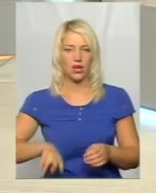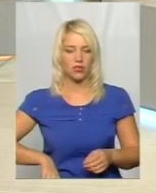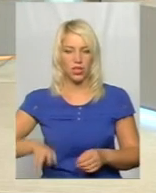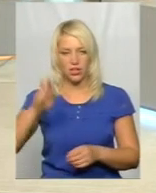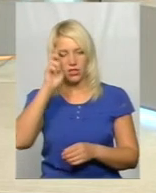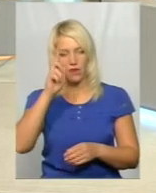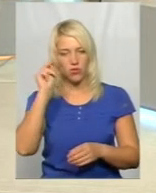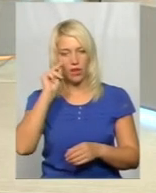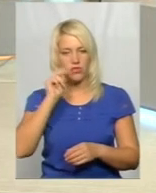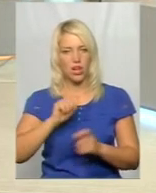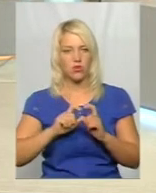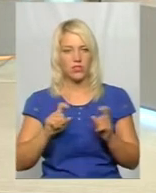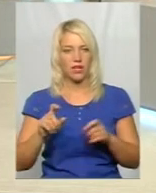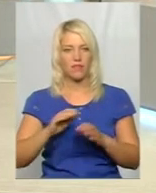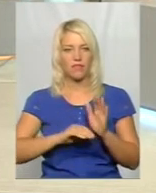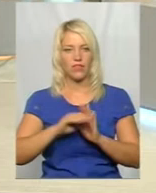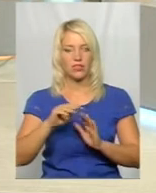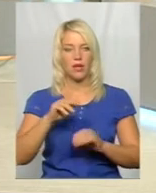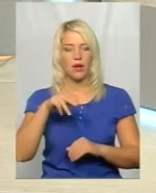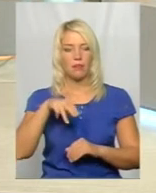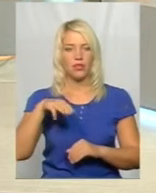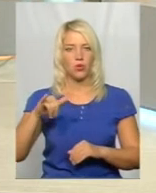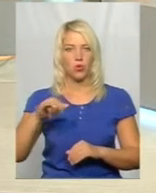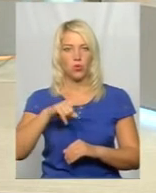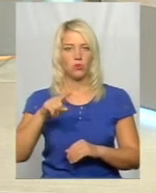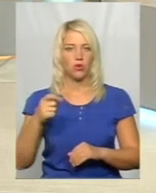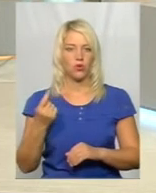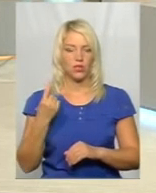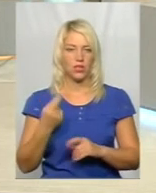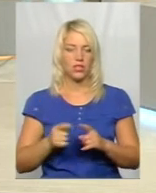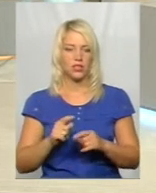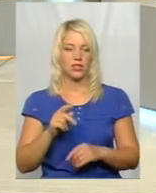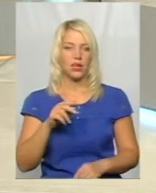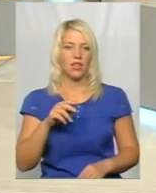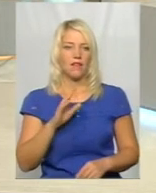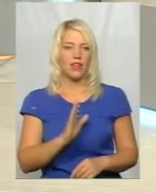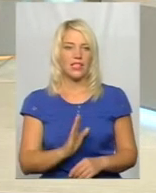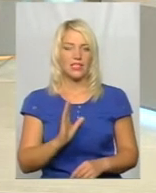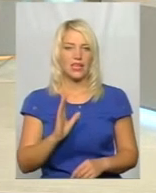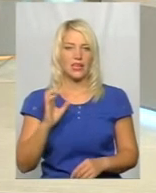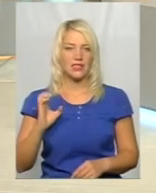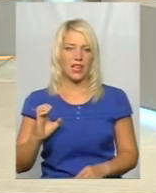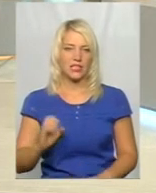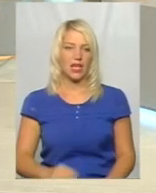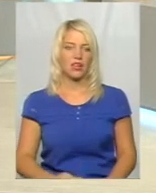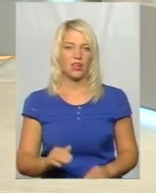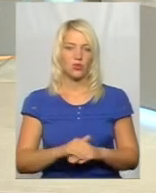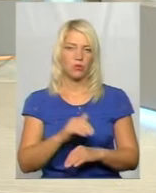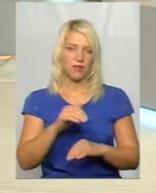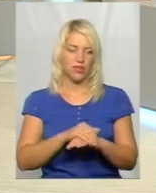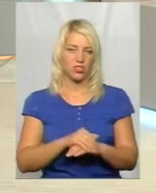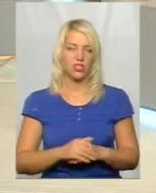Державного навчального закладу Вище професійне училище номер 11 міста Хмельницького Василем Стелізаром. Добрий вечір. Добрий вечір.